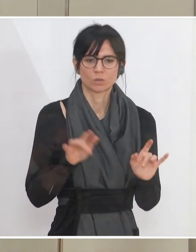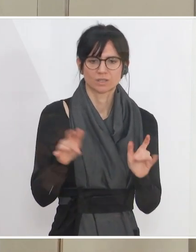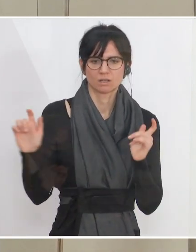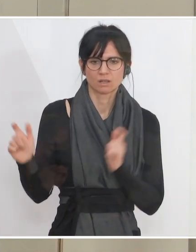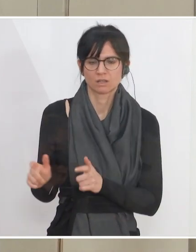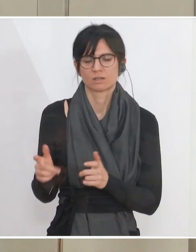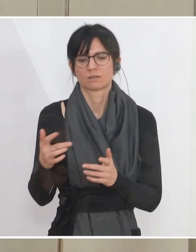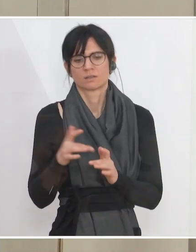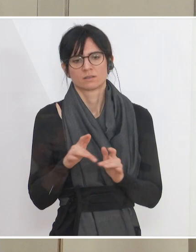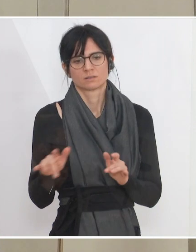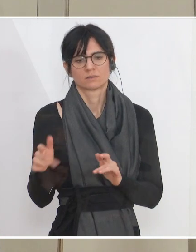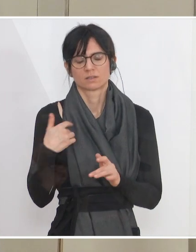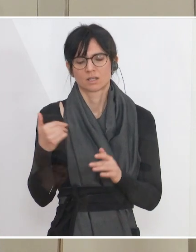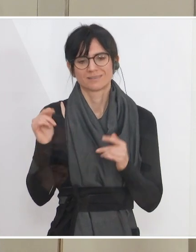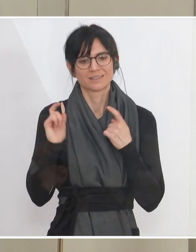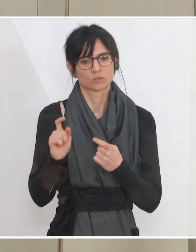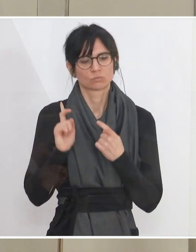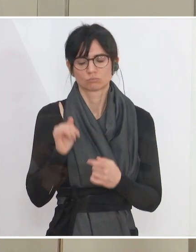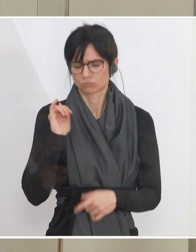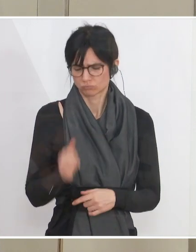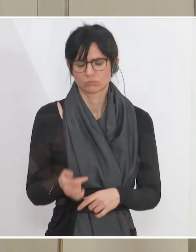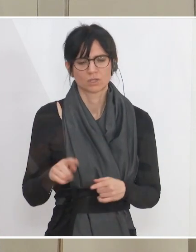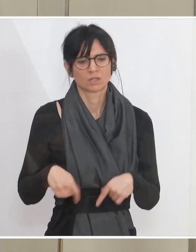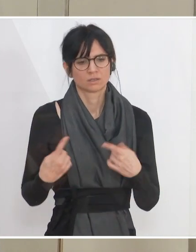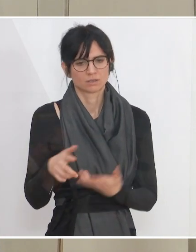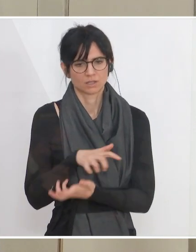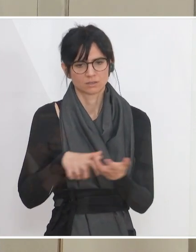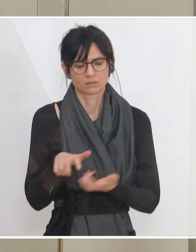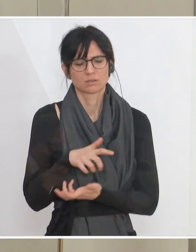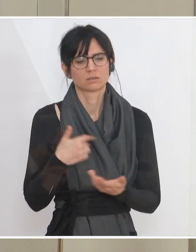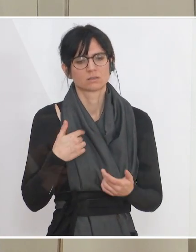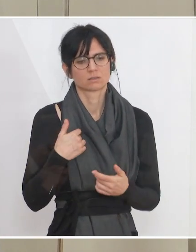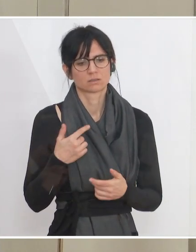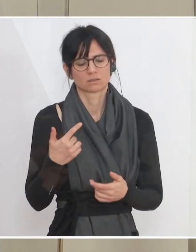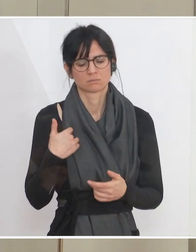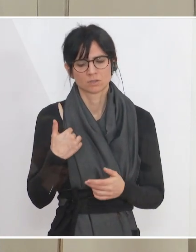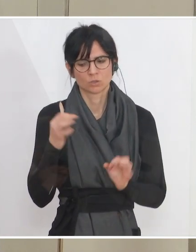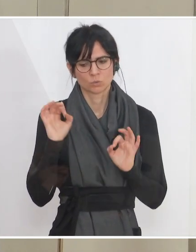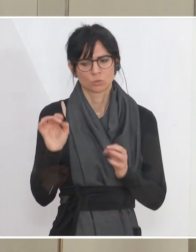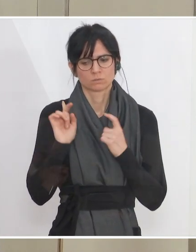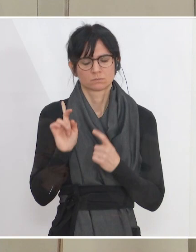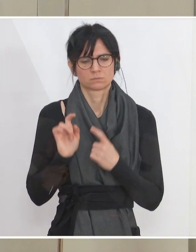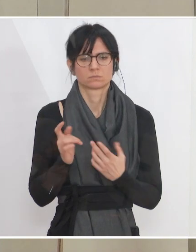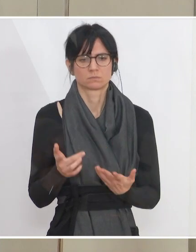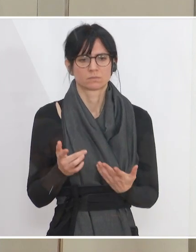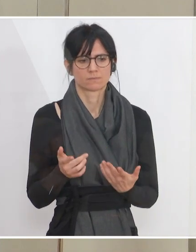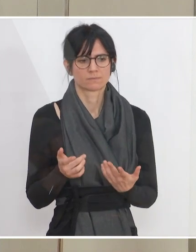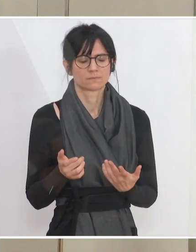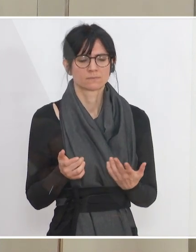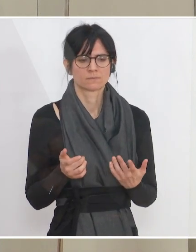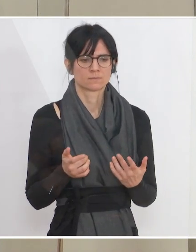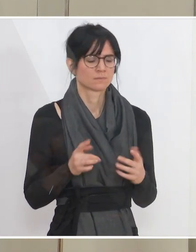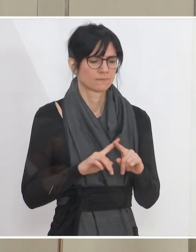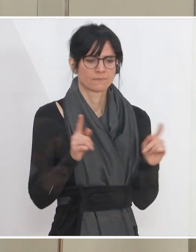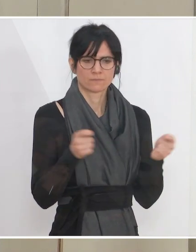diskutieren. Das wird nach der Krise passieren. Das macht Sinn, wenn es nach der Krise passiert. Und alle